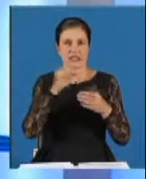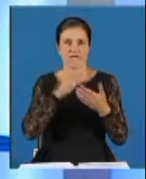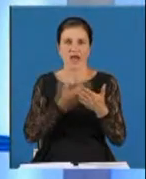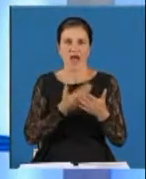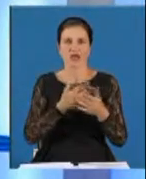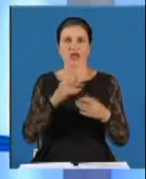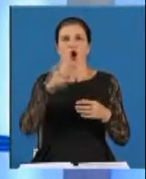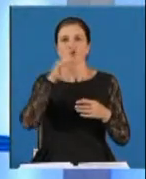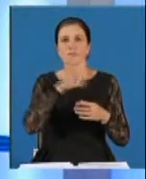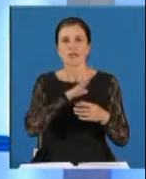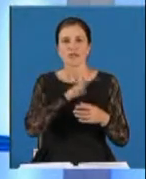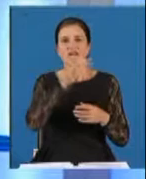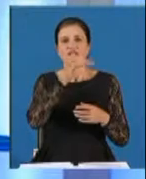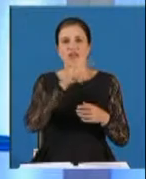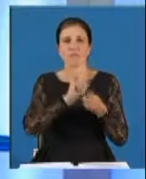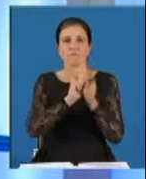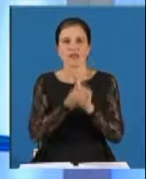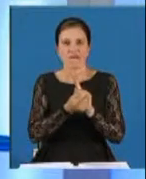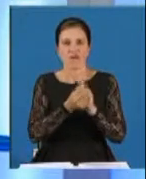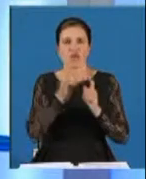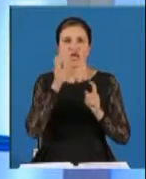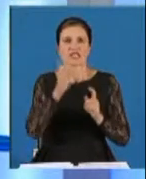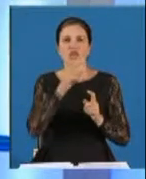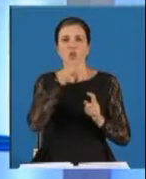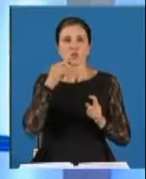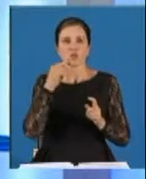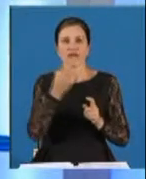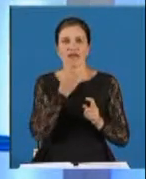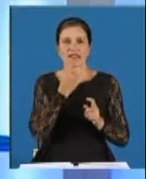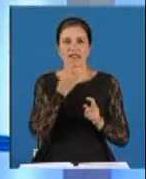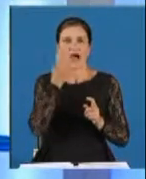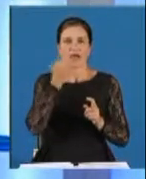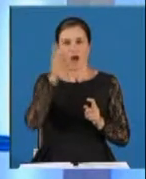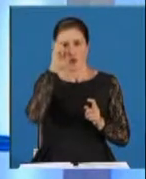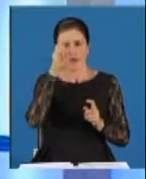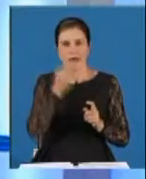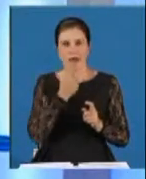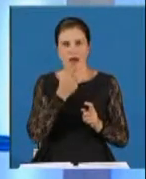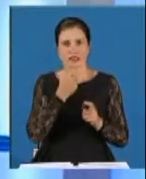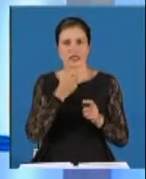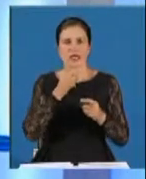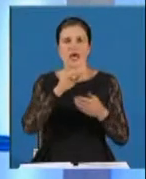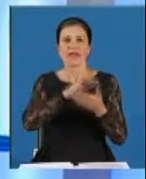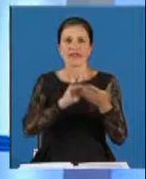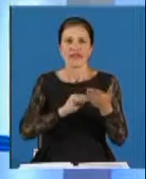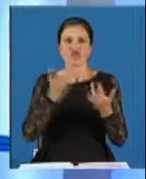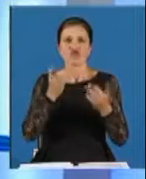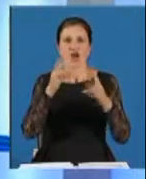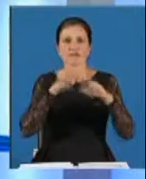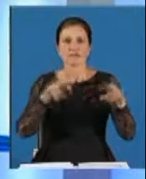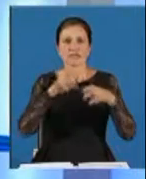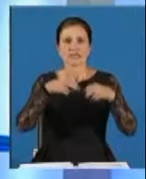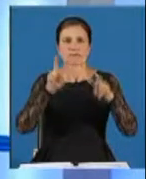ошибки были допущены в процессе перевода текста с официального языка на государственный. Над текстом основного закона сейчас работает